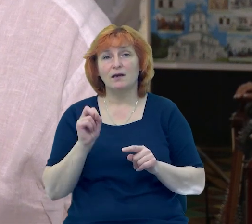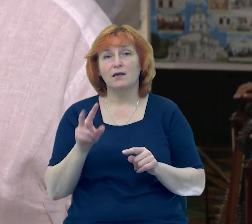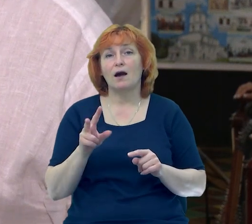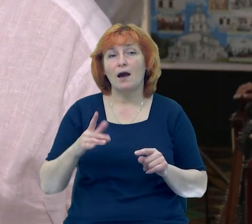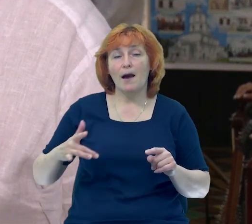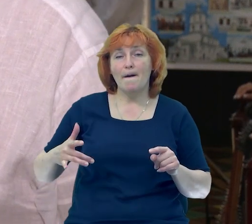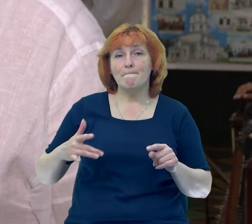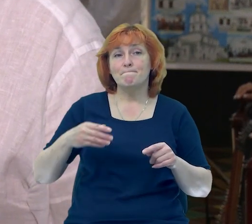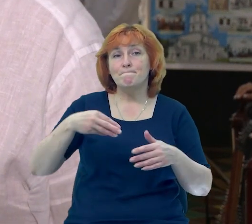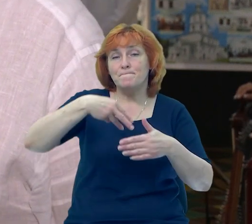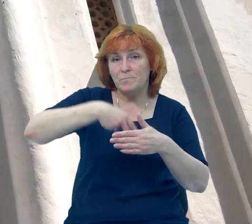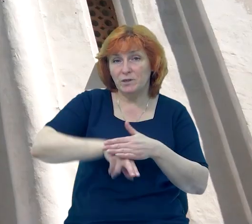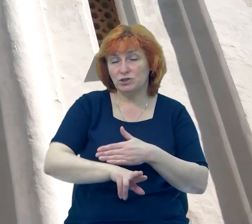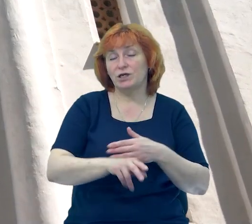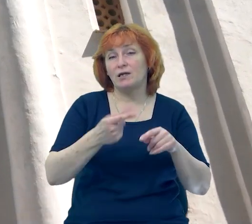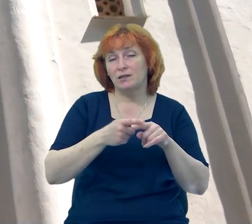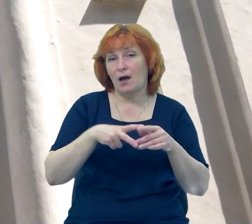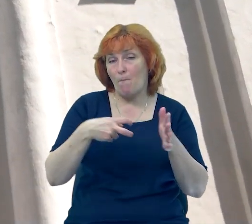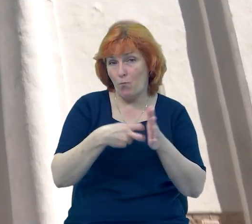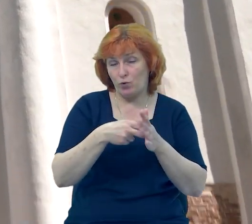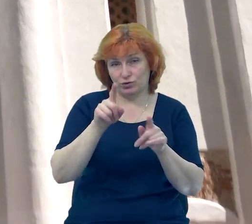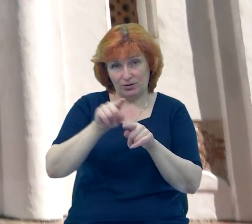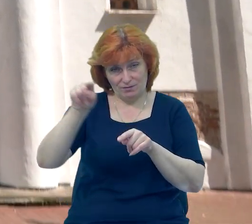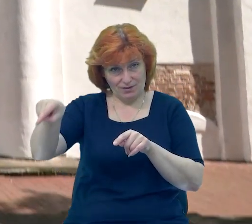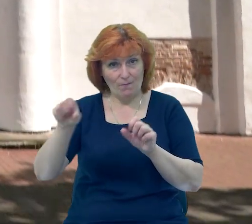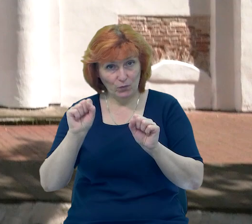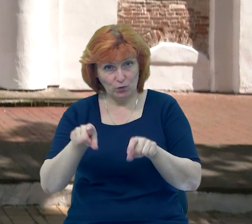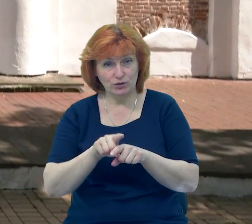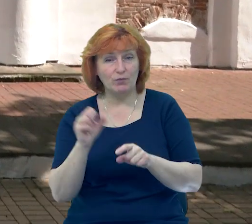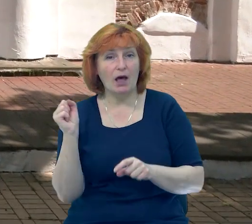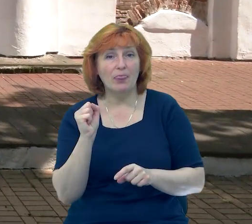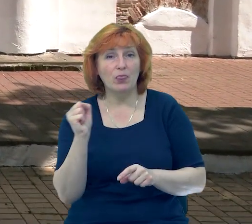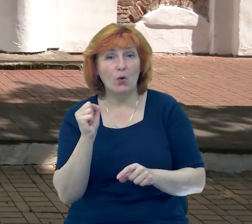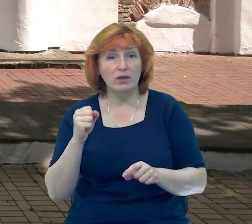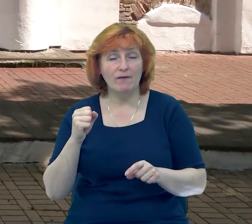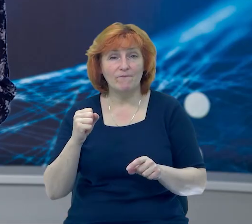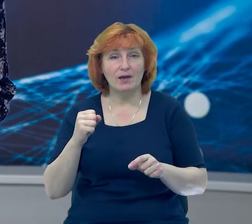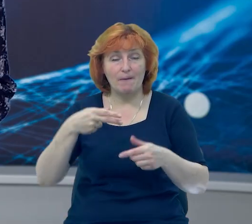в Антонівих печерах. Наталія Гоман, Роман Репа, Суспільне новини, Чернігів.